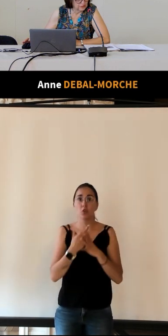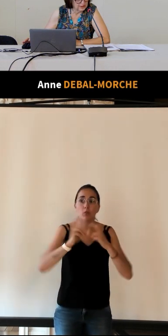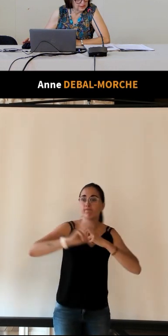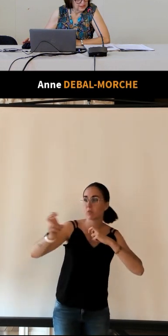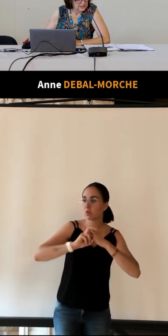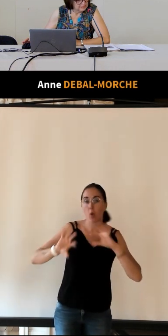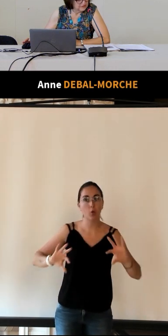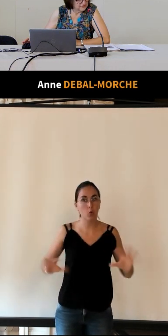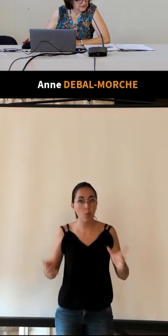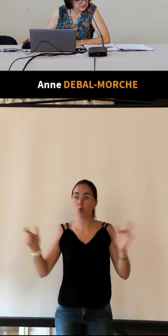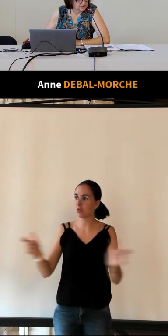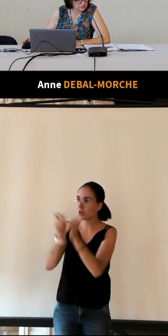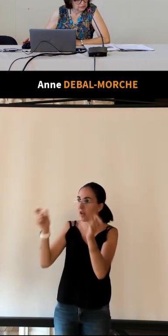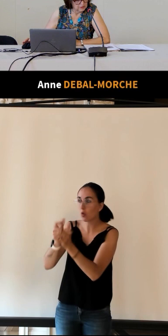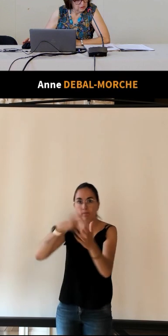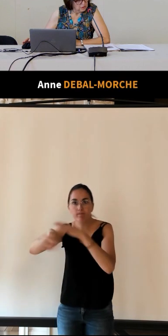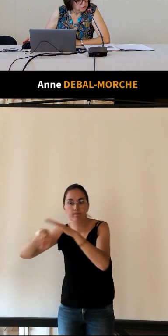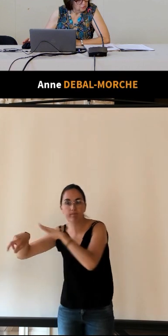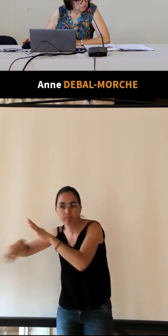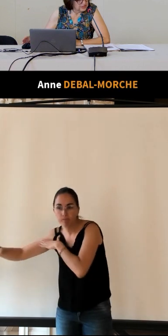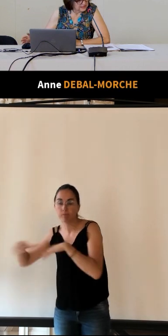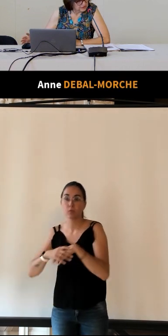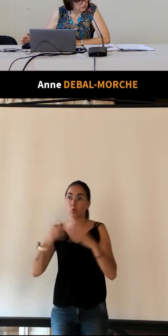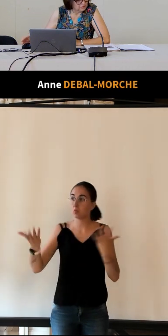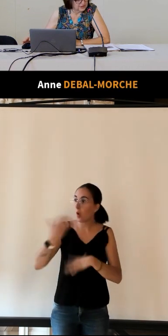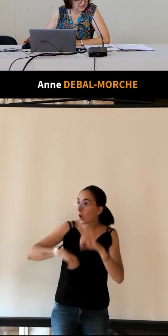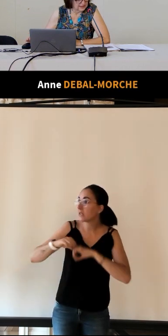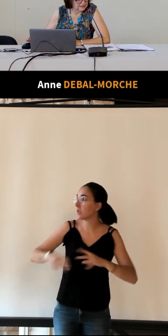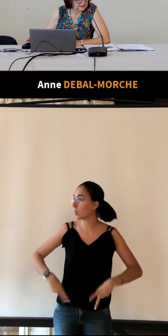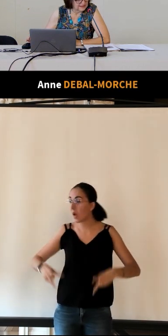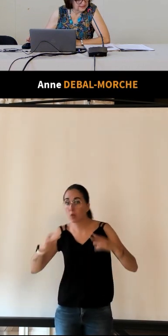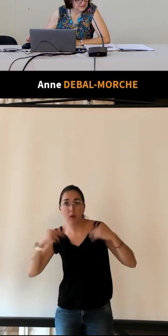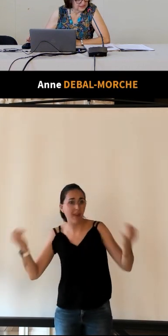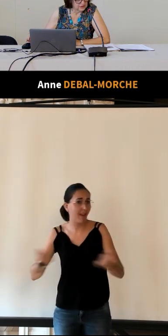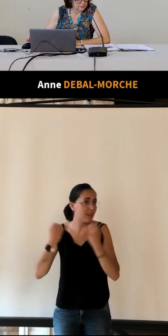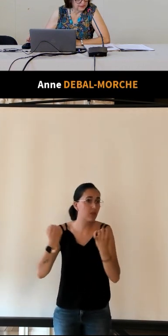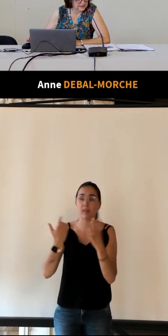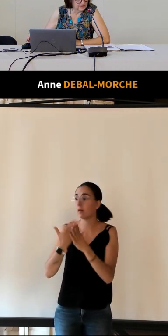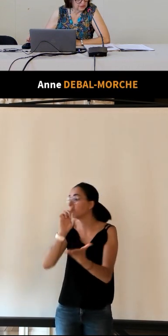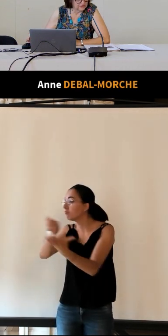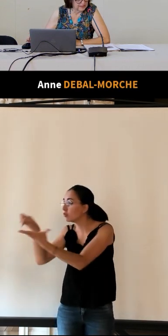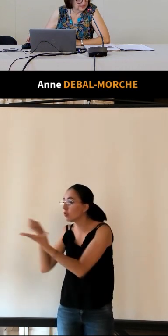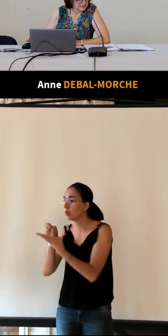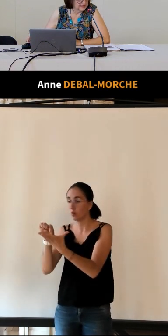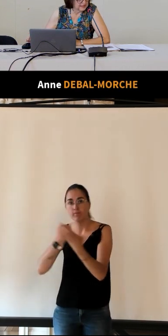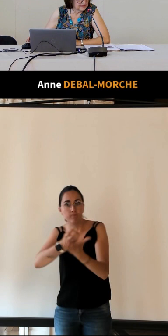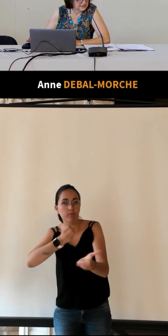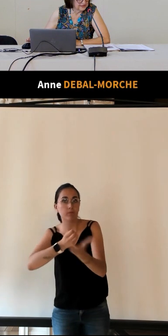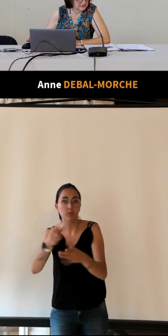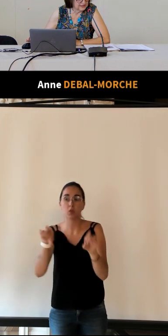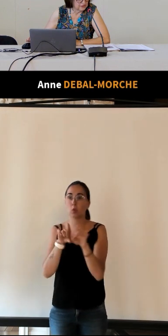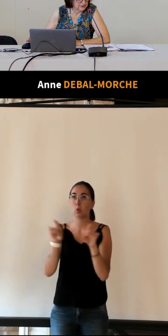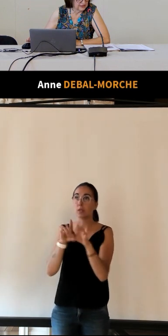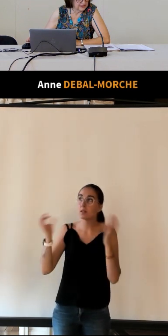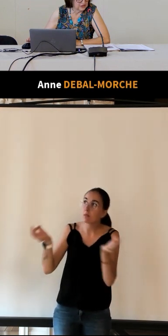château les manifestations ou distractions locales les indications pratiques sur la vie matérielle les